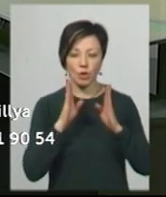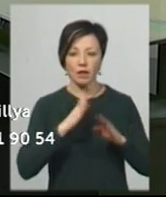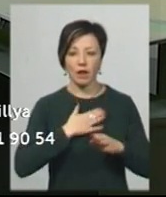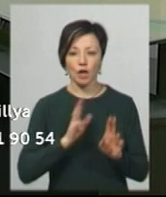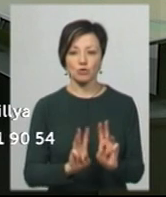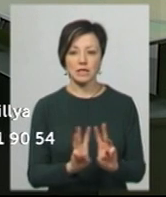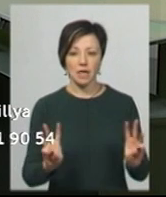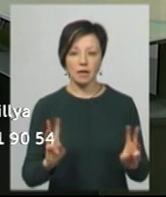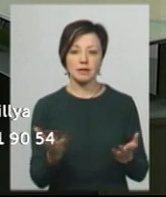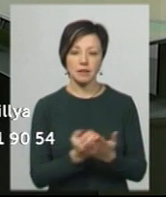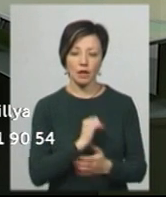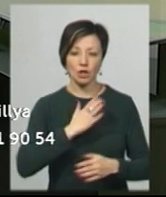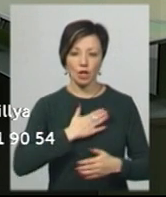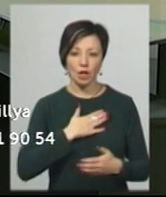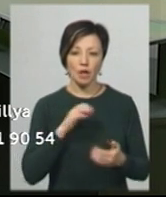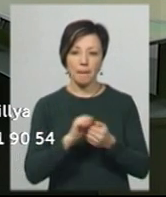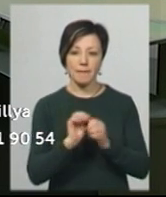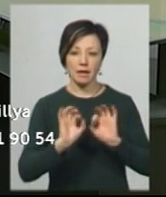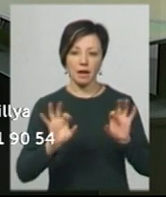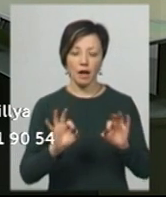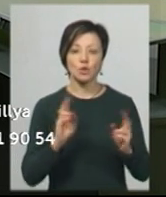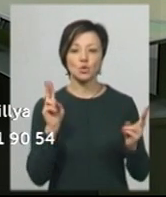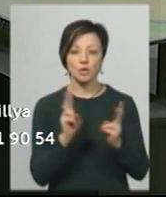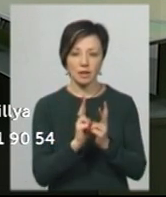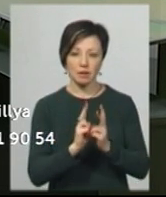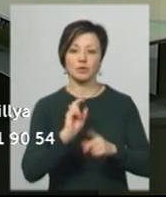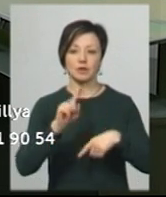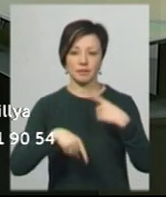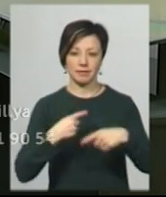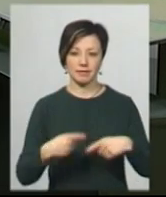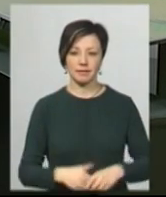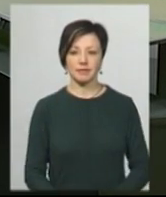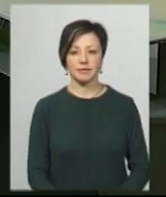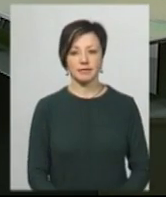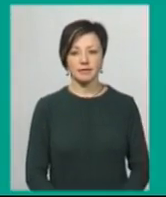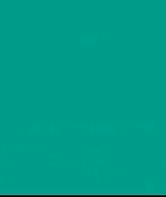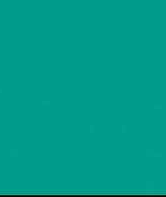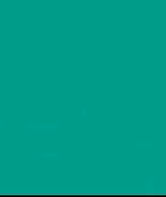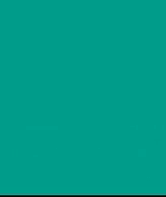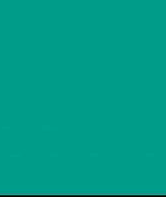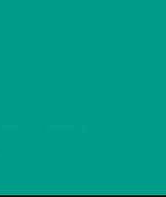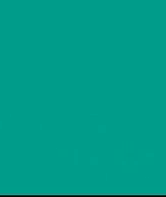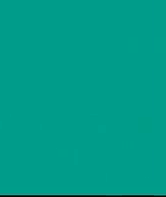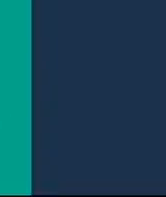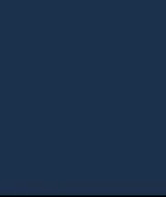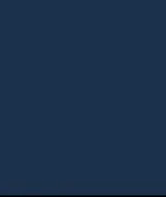нашому сайті ви знайдете і наші матеріали. Зустрінемося о 20.30. Дякую.